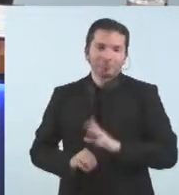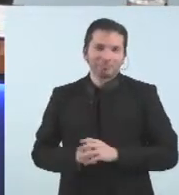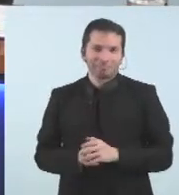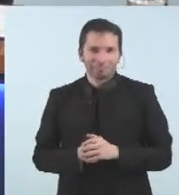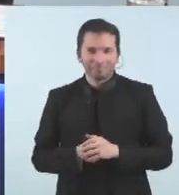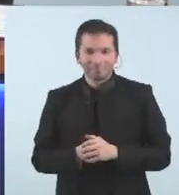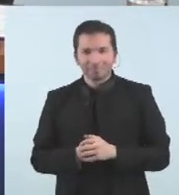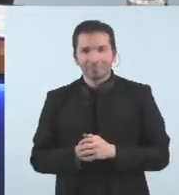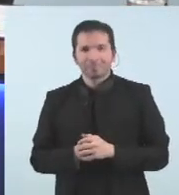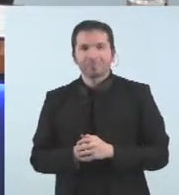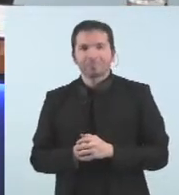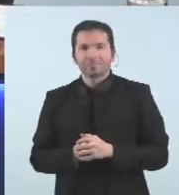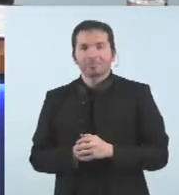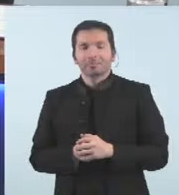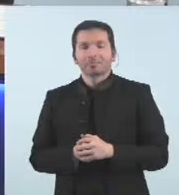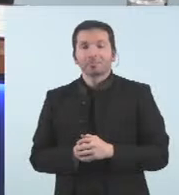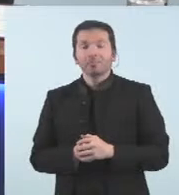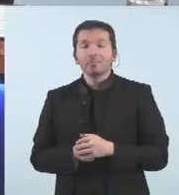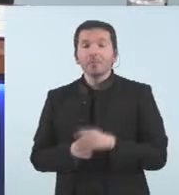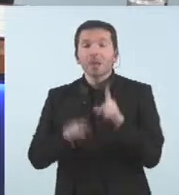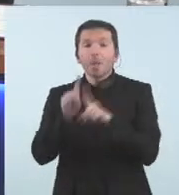no sé si hi més preguntes